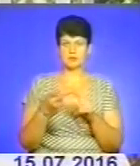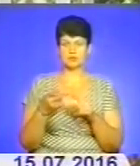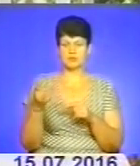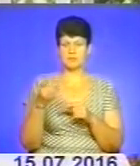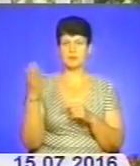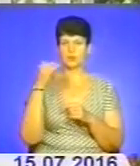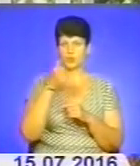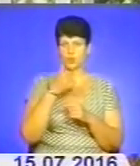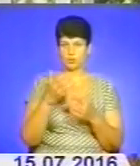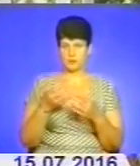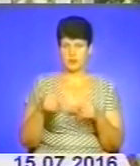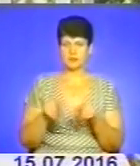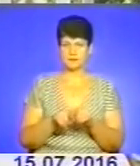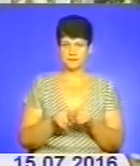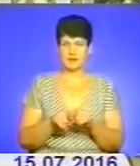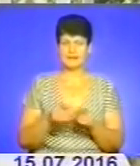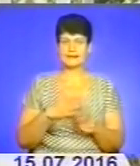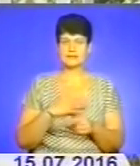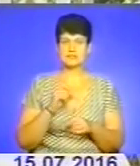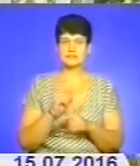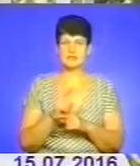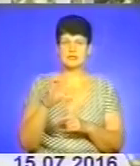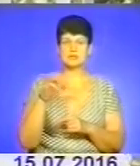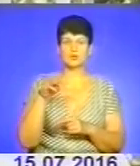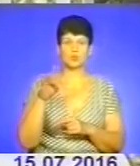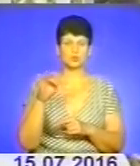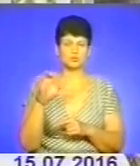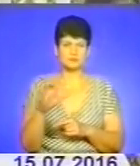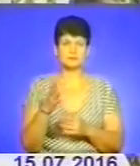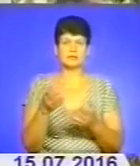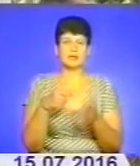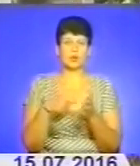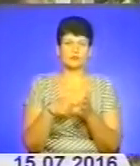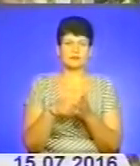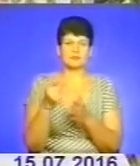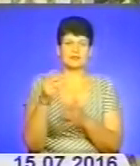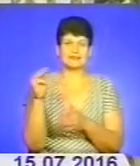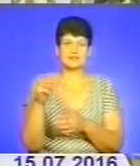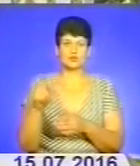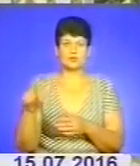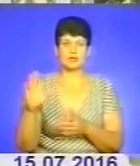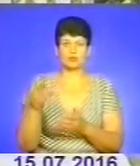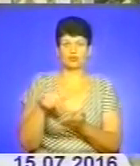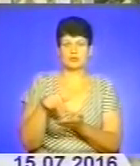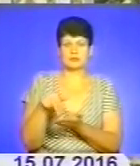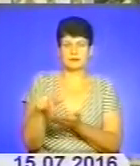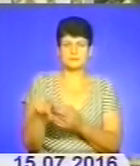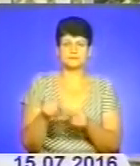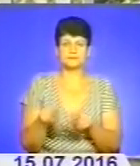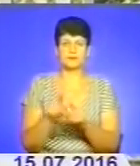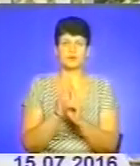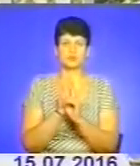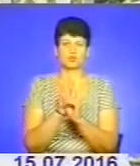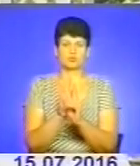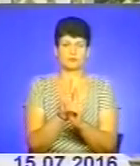року приймали і того року. Наша задача в Струсові – нагодувати півтори тисячі людей, які будуть йти туди, а також супровід